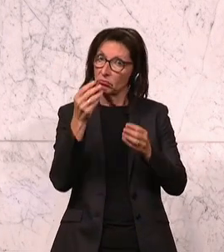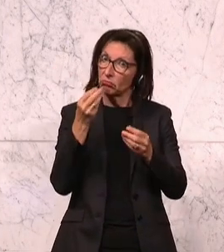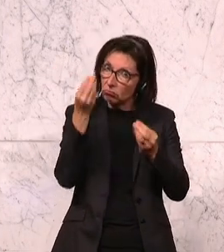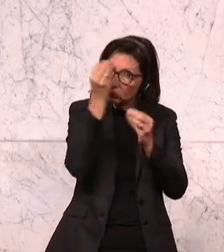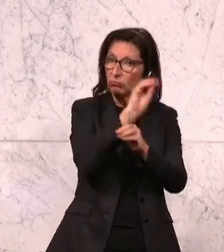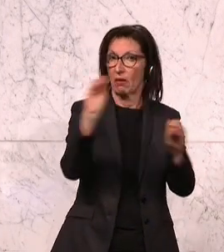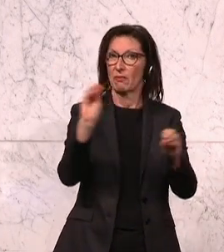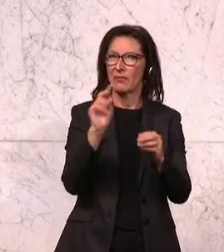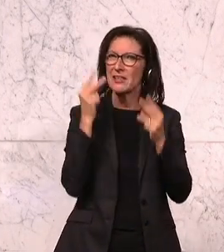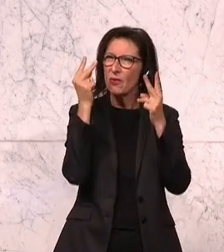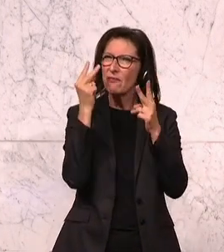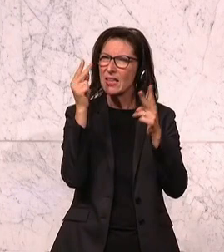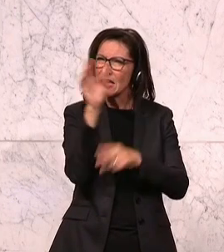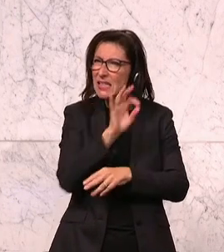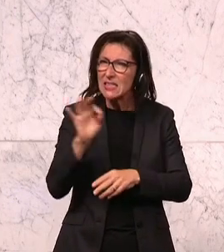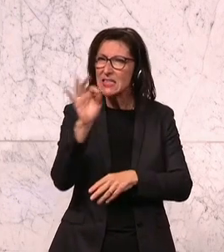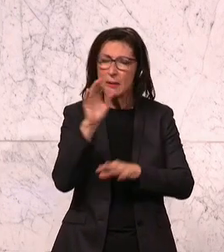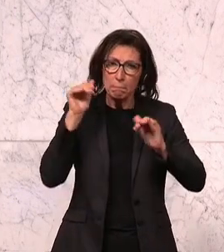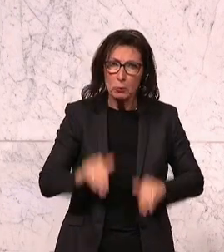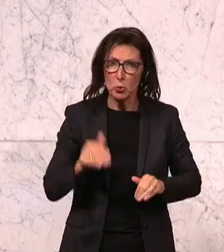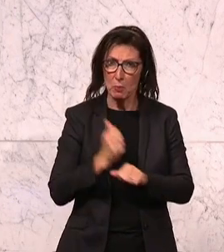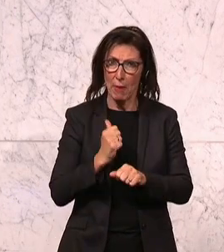Zeichen ist, dass hier gesetzt werden muss.